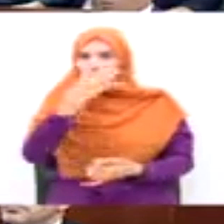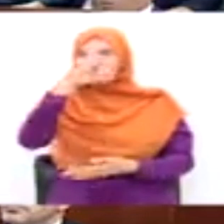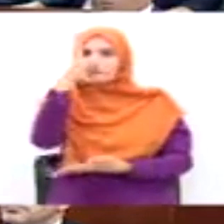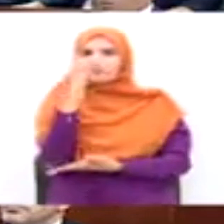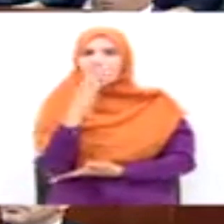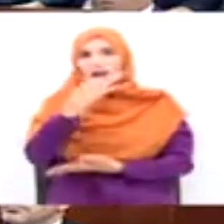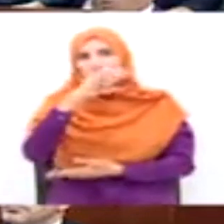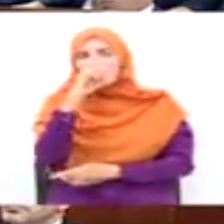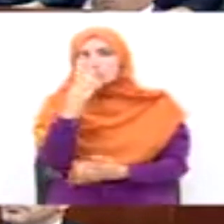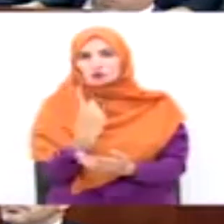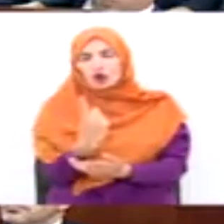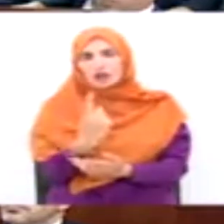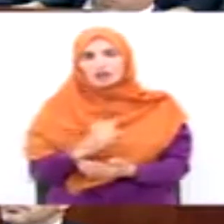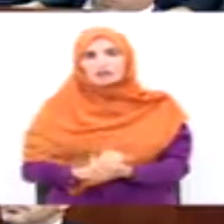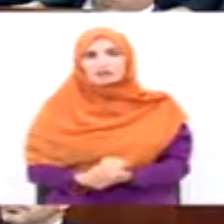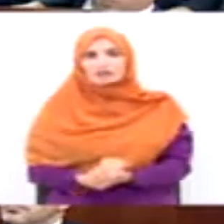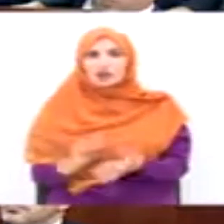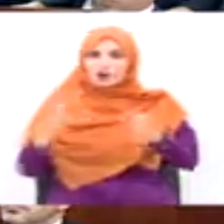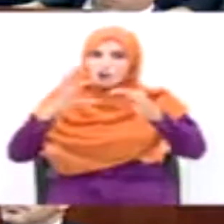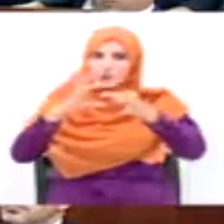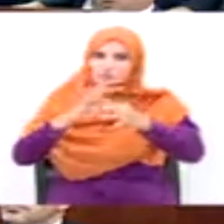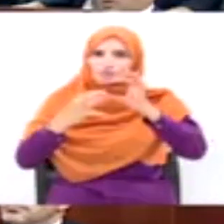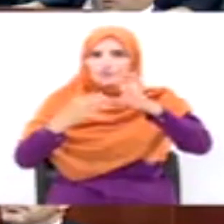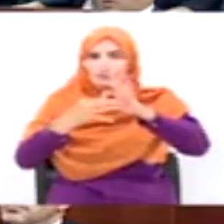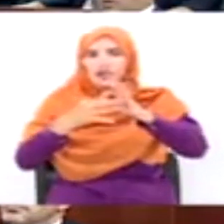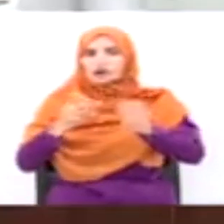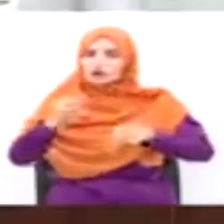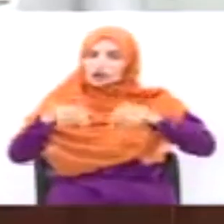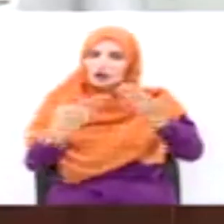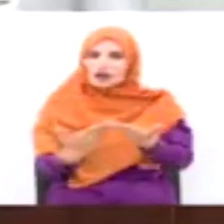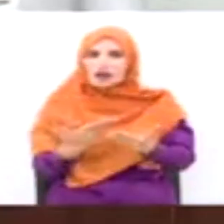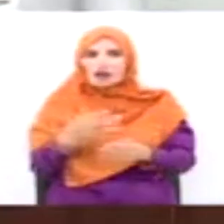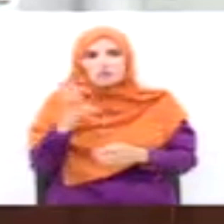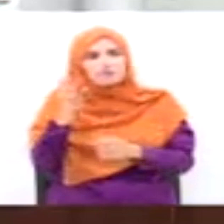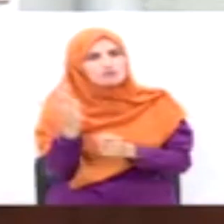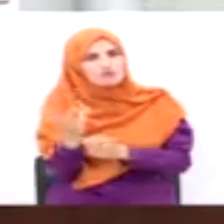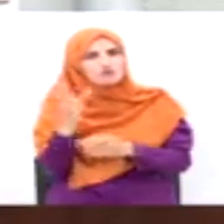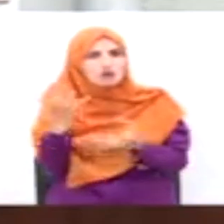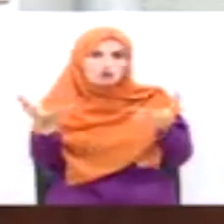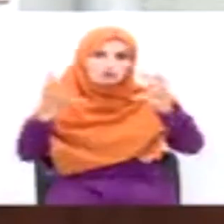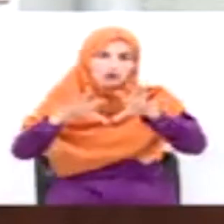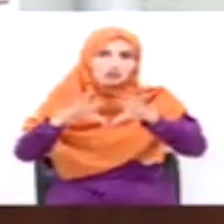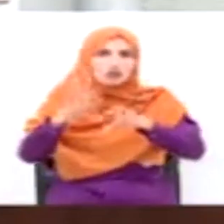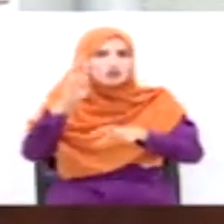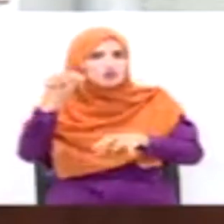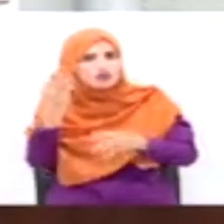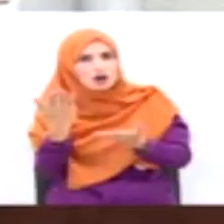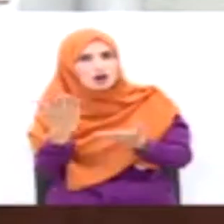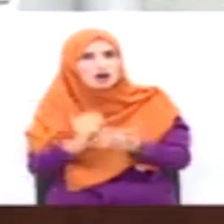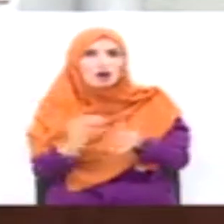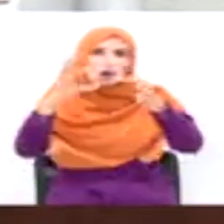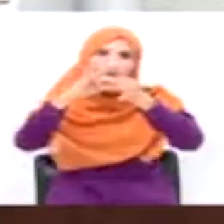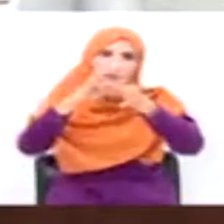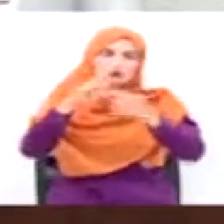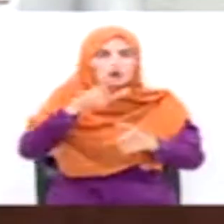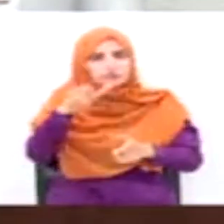الأمر الذي جعل منها شريكاً مرثوقاً به في مختلف الهيئات والتنظيمات وحتى في العلاقات